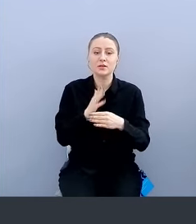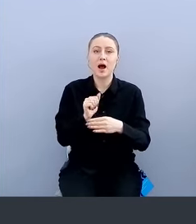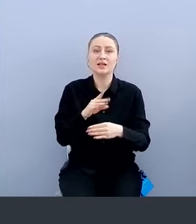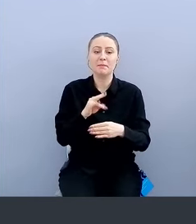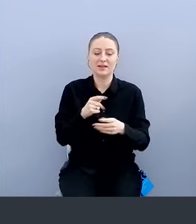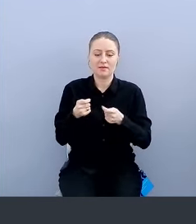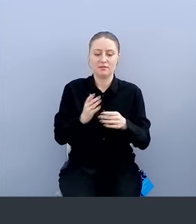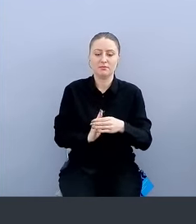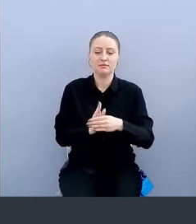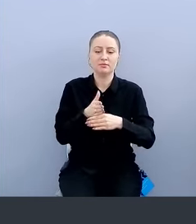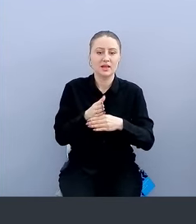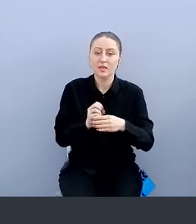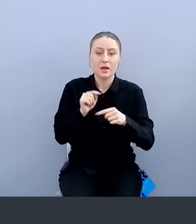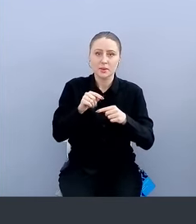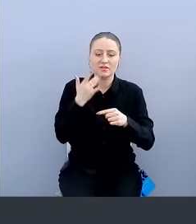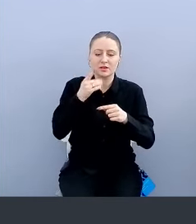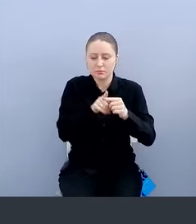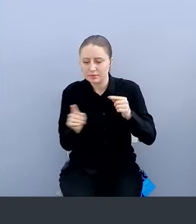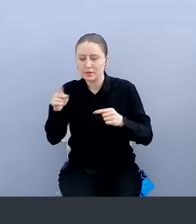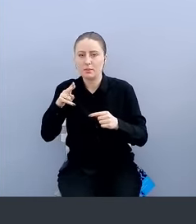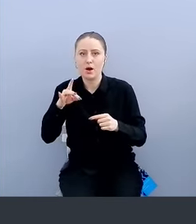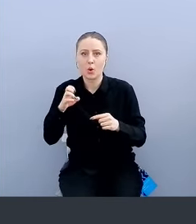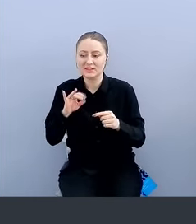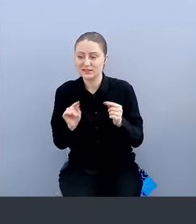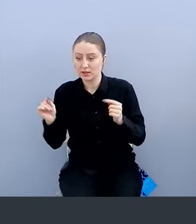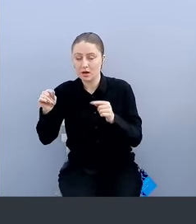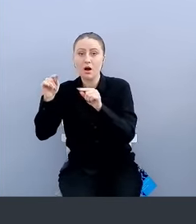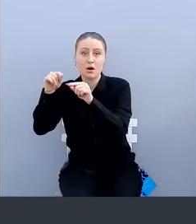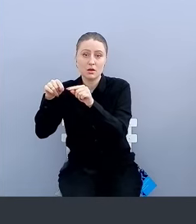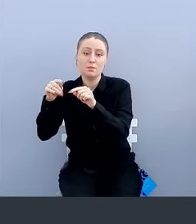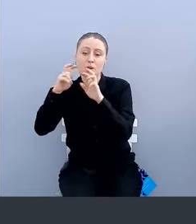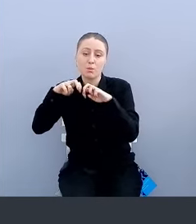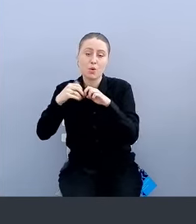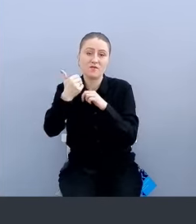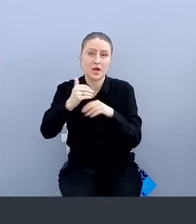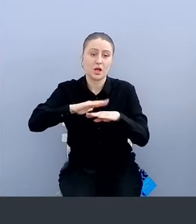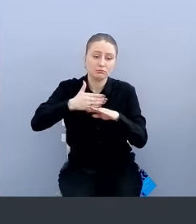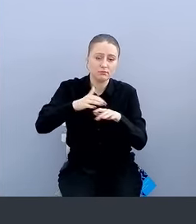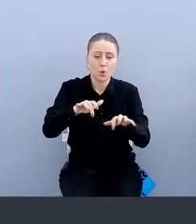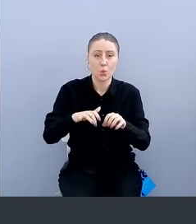не на фронт инжинксовый, а на другую проксю, на которой у вас проверят устройство